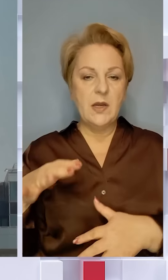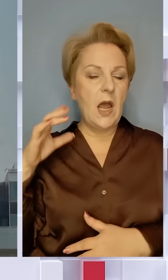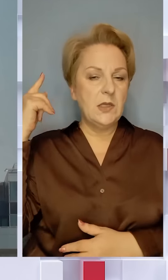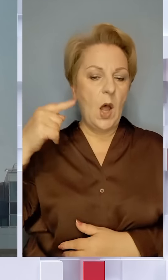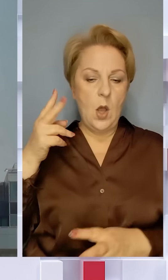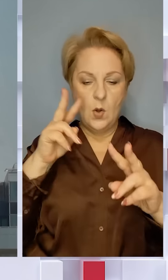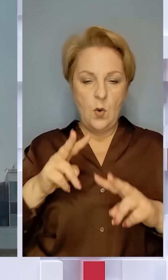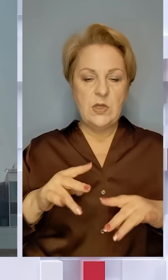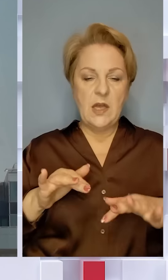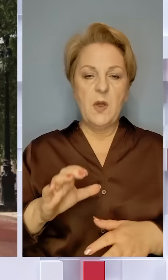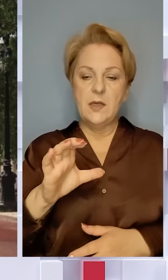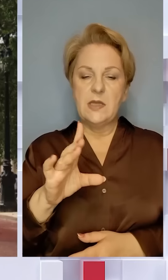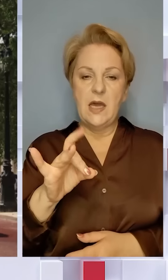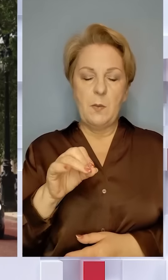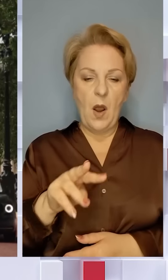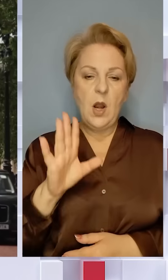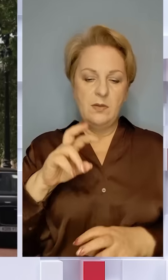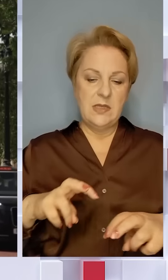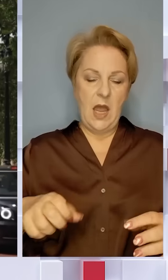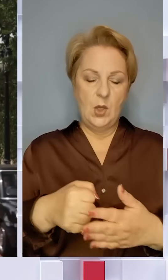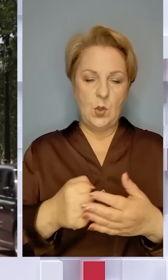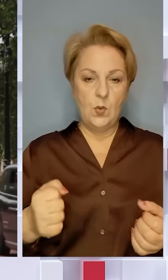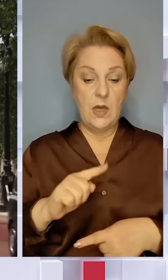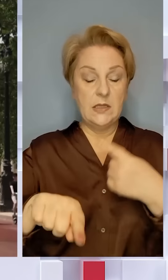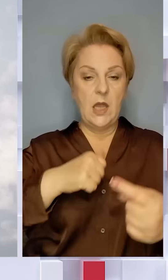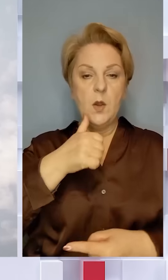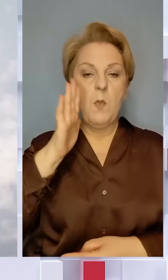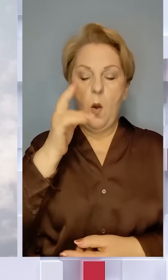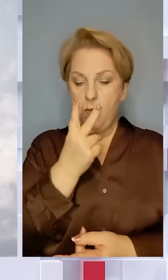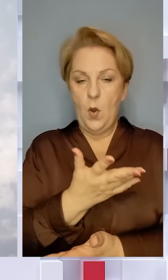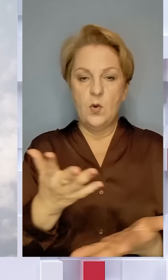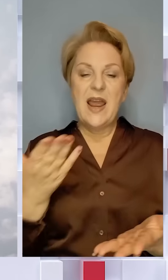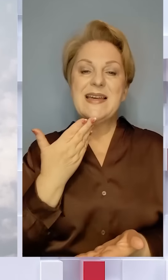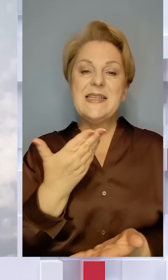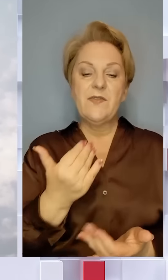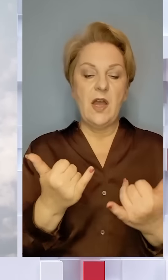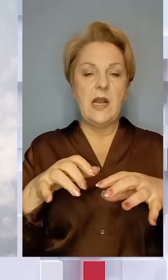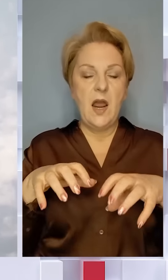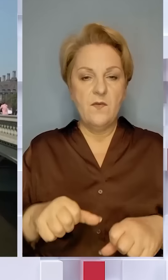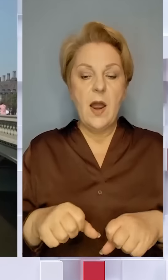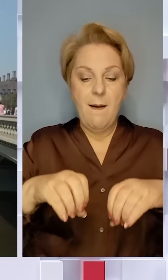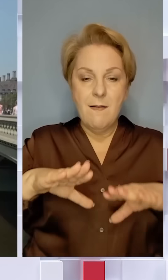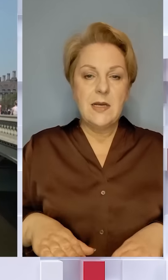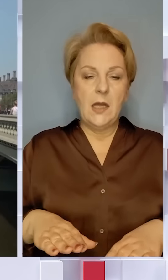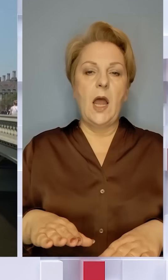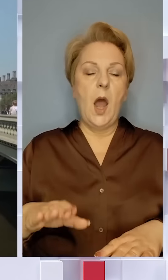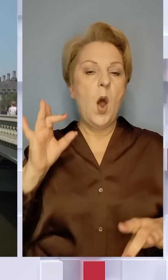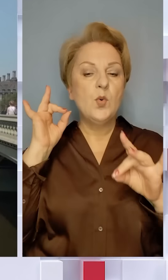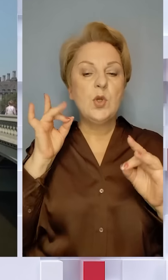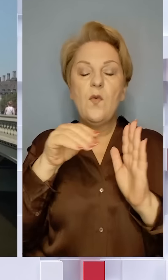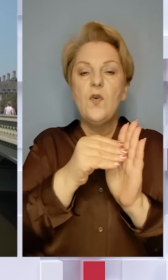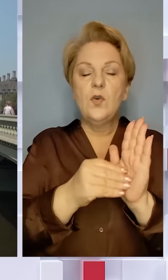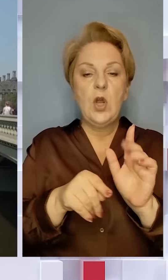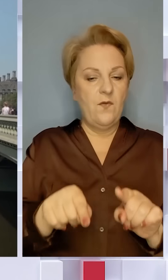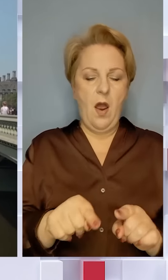Скрипалів. Триватимуть засідання до зими. Наступного ж року буде оприлюднено звіт для влади. Рішення, озвучені у ньому, не